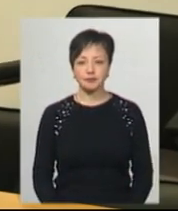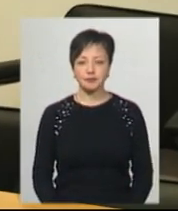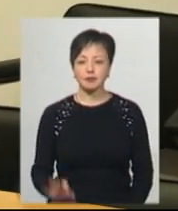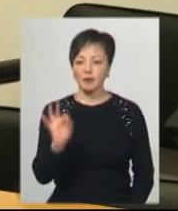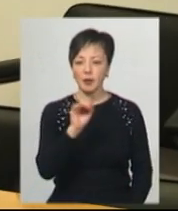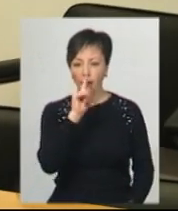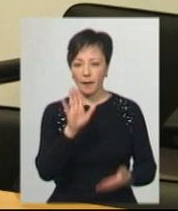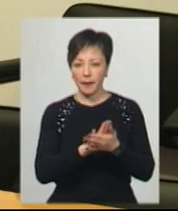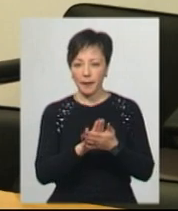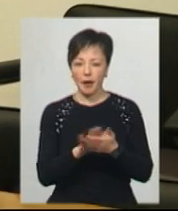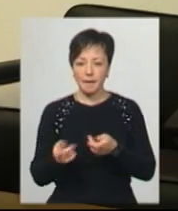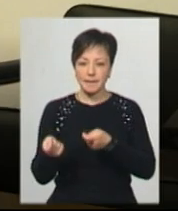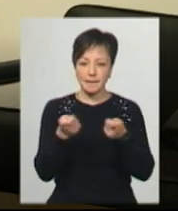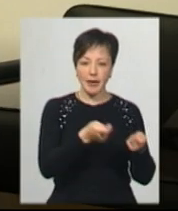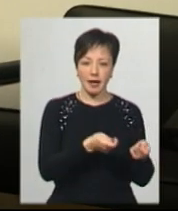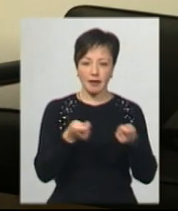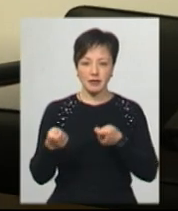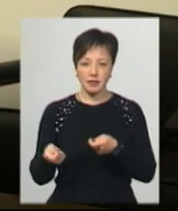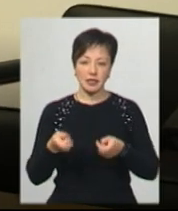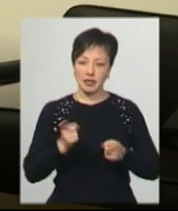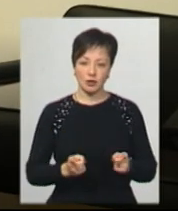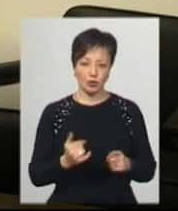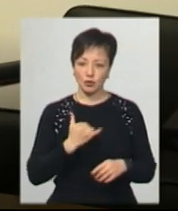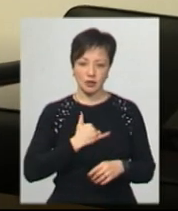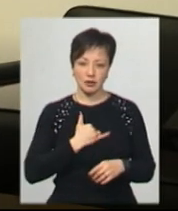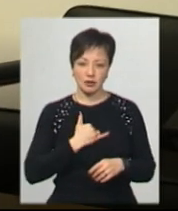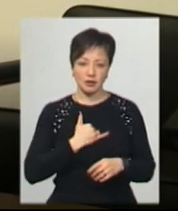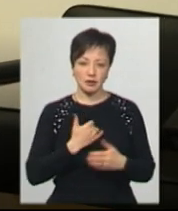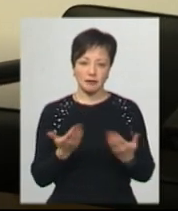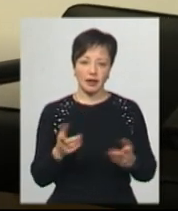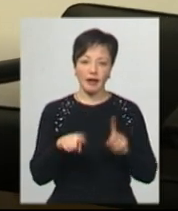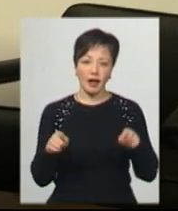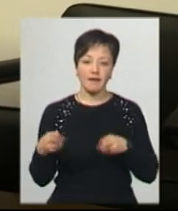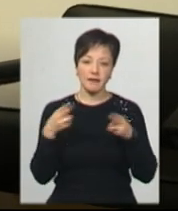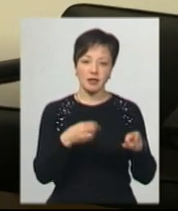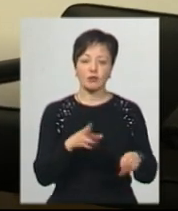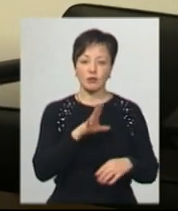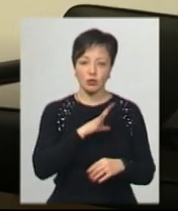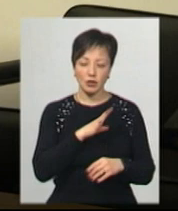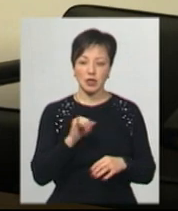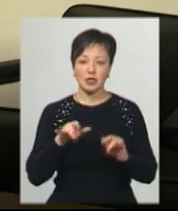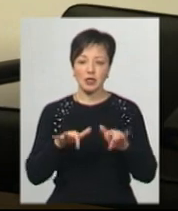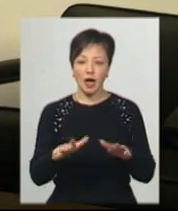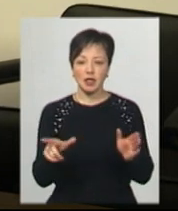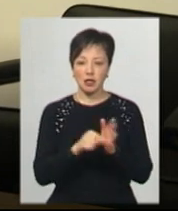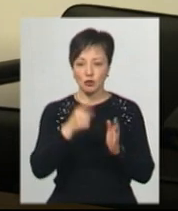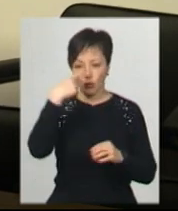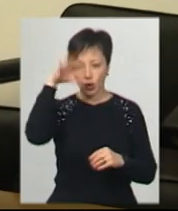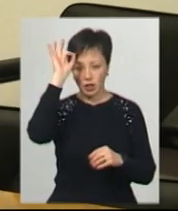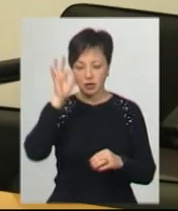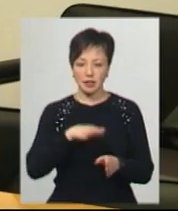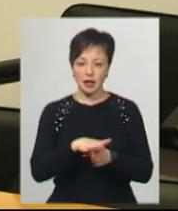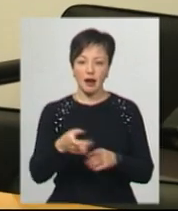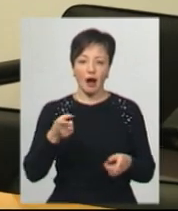нелегальних перевізників, дійсно, ну і в нас там вже виїзди деякі здійснювалися і заходи з поліцією здійснювалися.